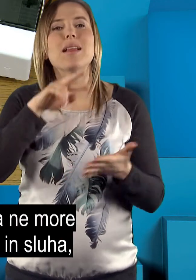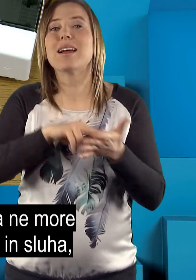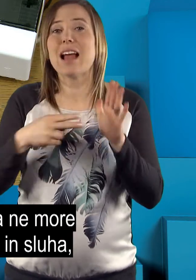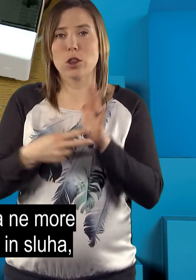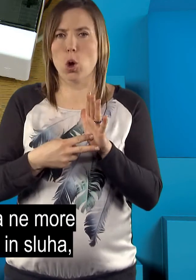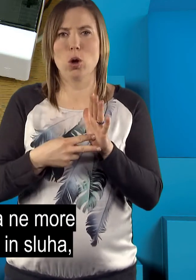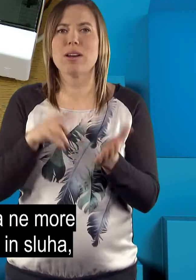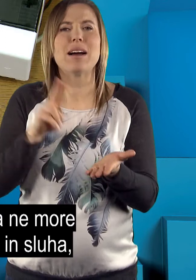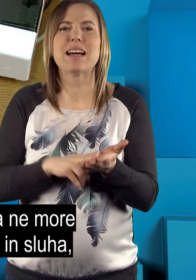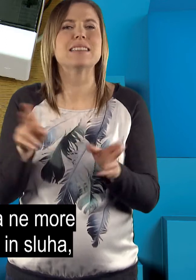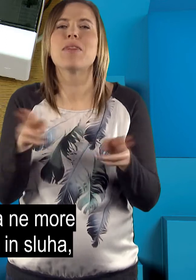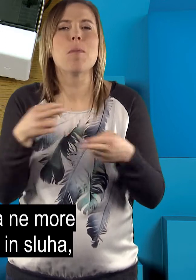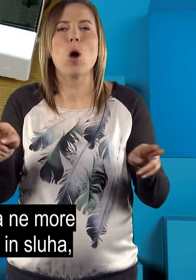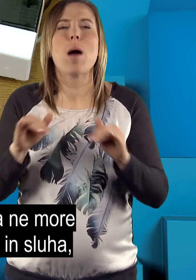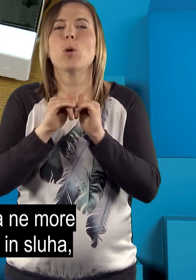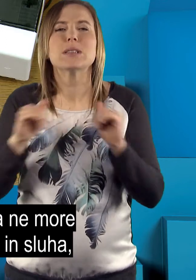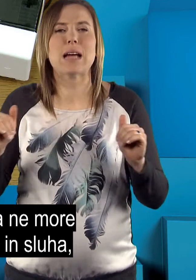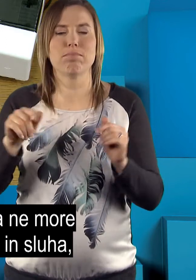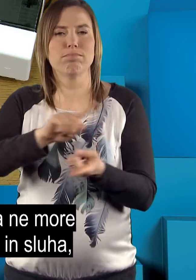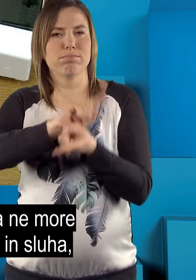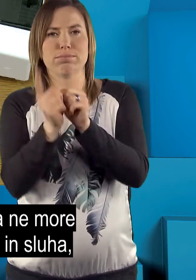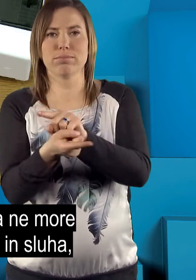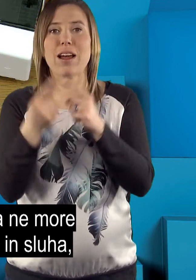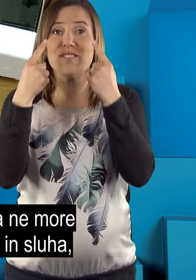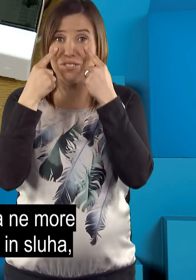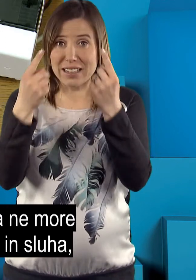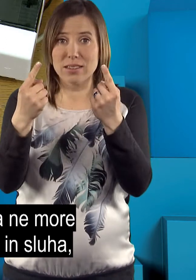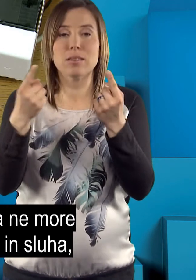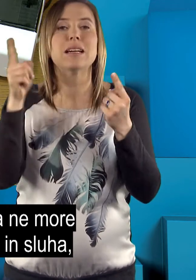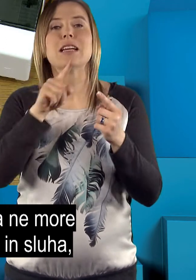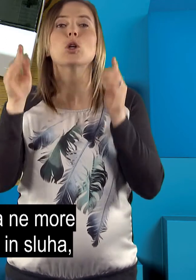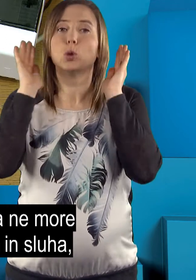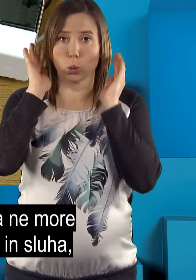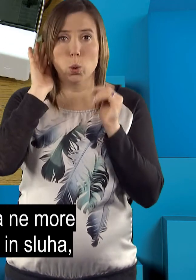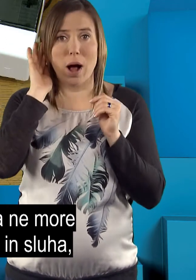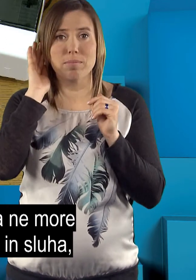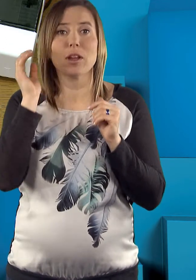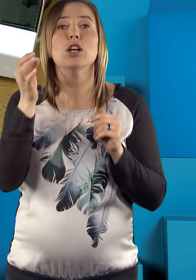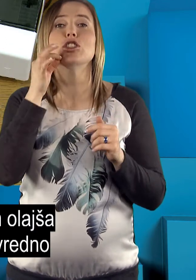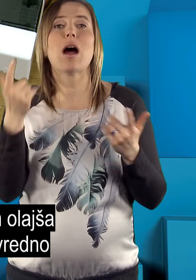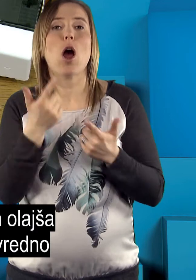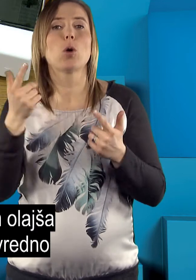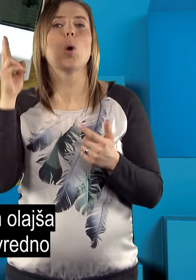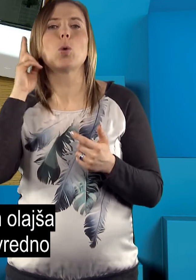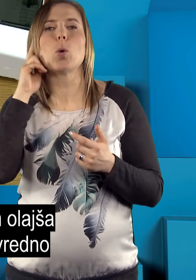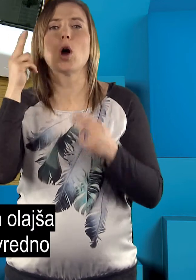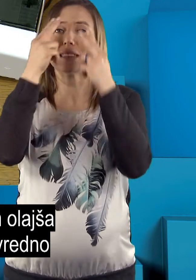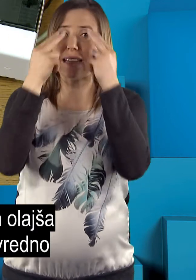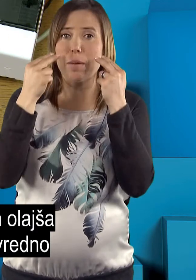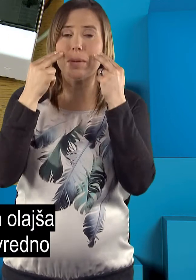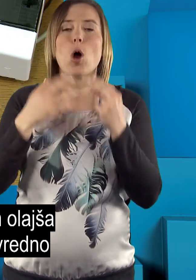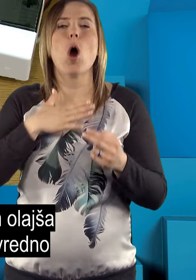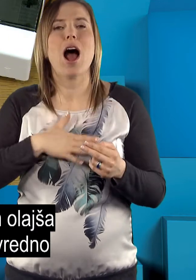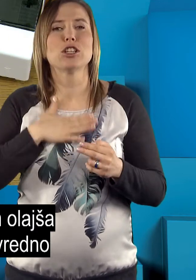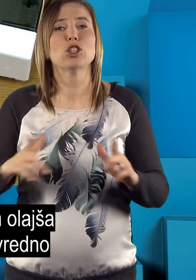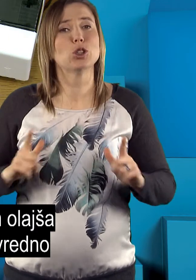Nobena tehnologija rezda ne more povsem nadomestiti vida in sluha, a če lahko gluhoslepim o lajše življenje, je